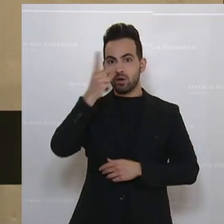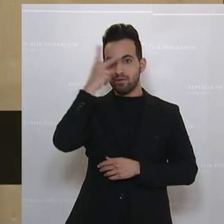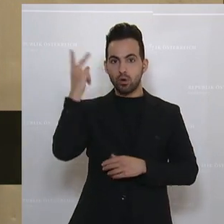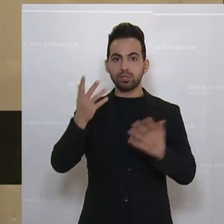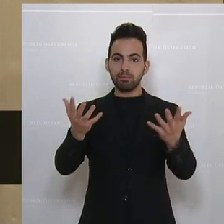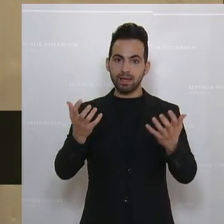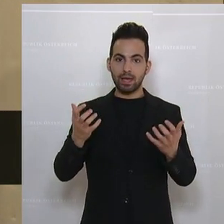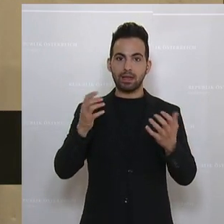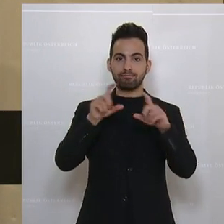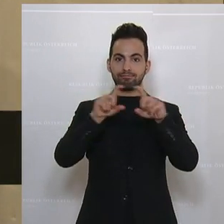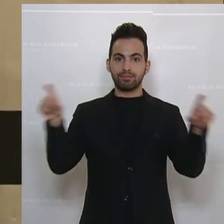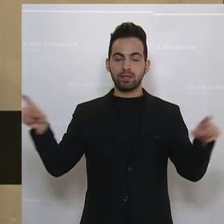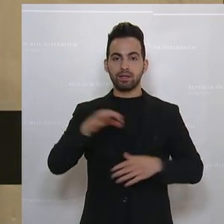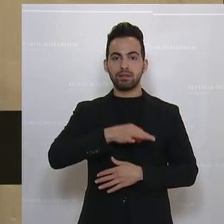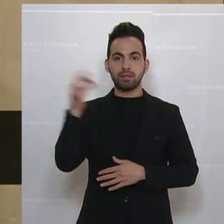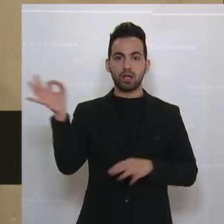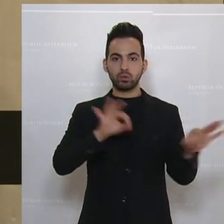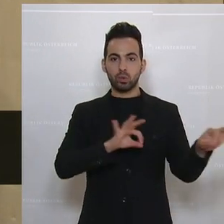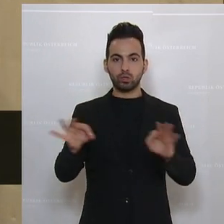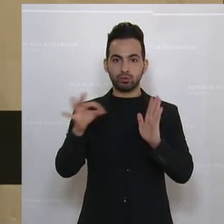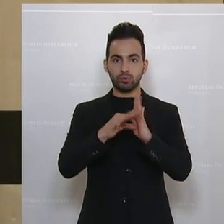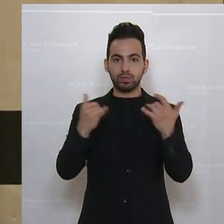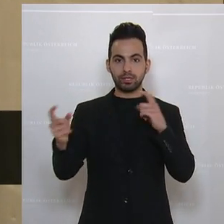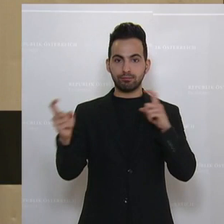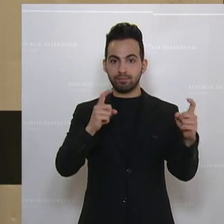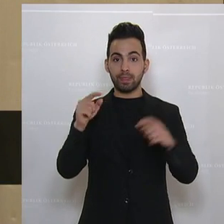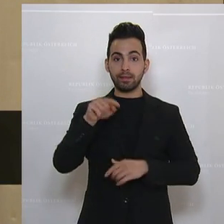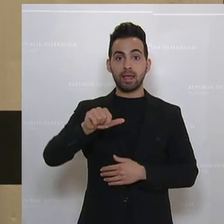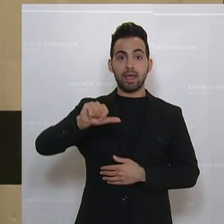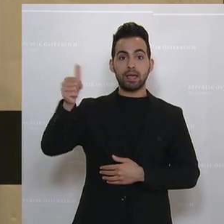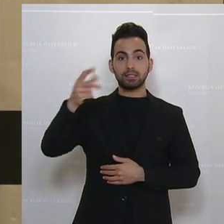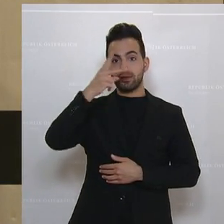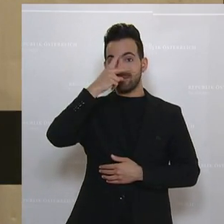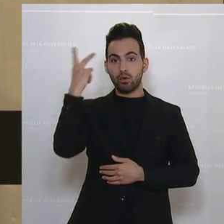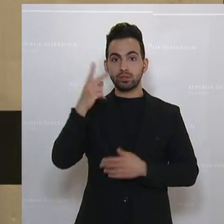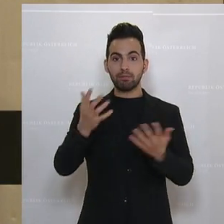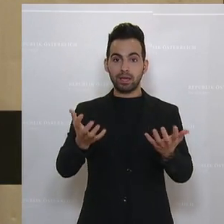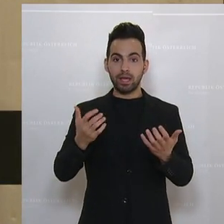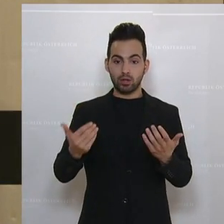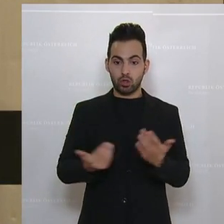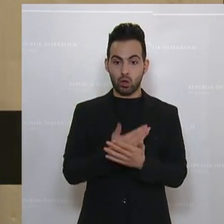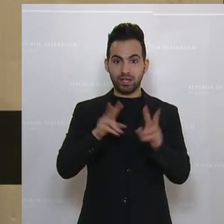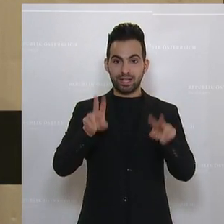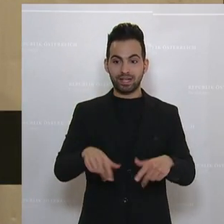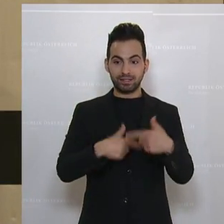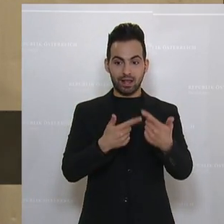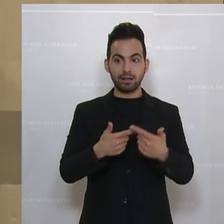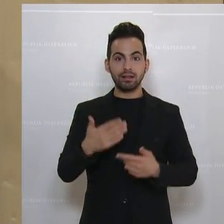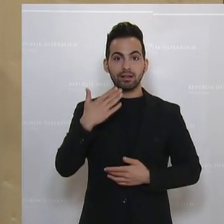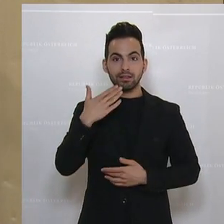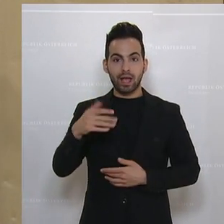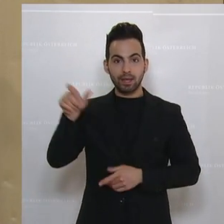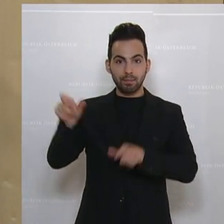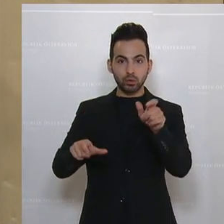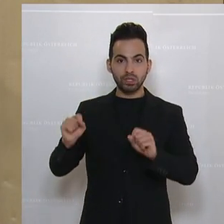wir nun unter diesem Tagesordnungspunkt behandeln. Es war übrigens das erste Volksbegehren nach der neuen Rechtslage und ich darf den Initiatoren